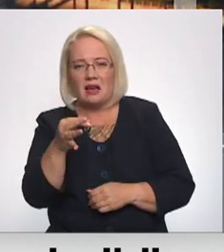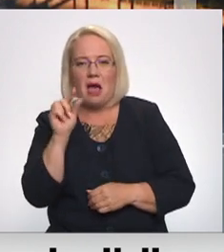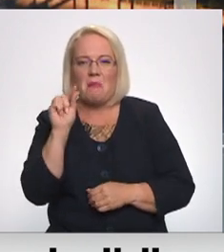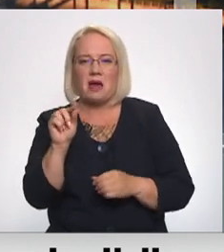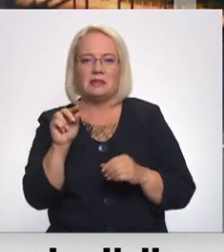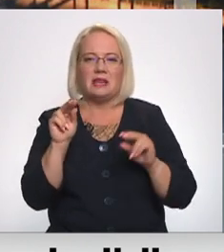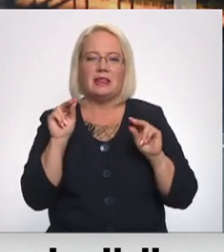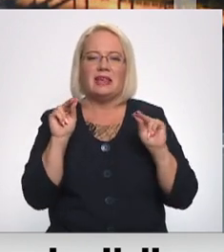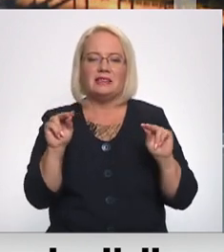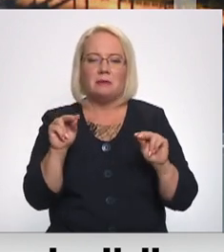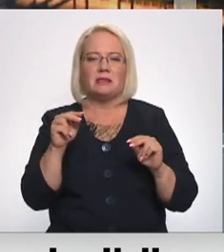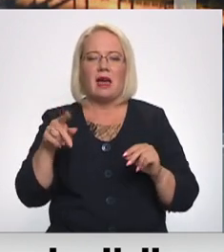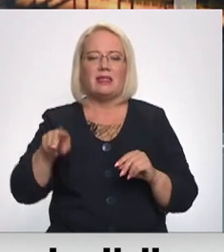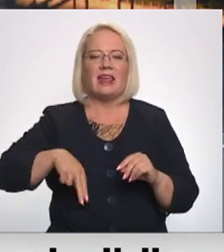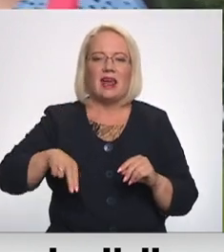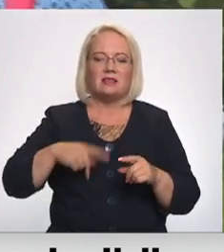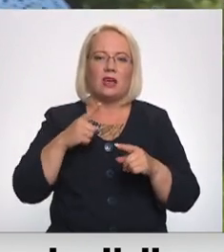direkcija tiešām tā rīkosies.